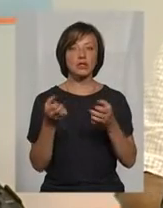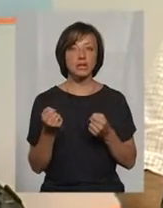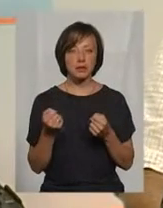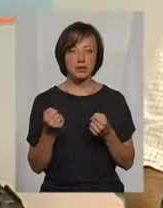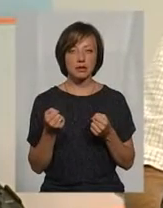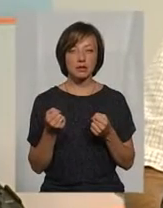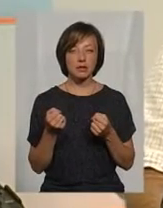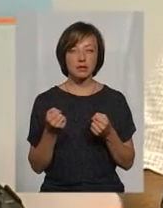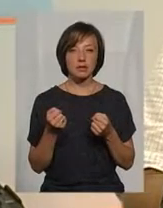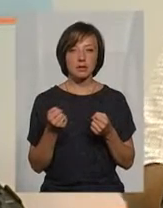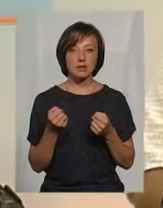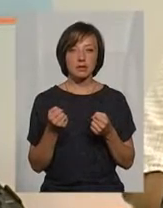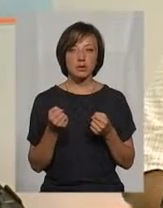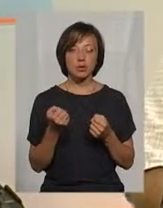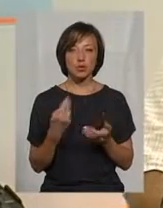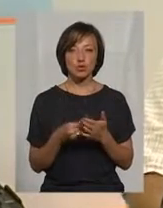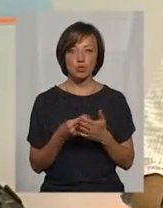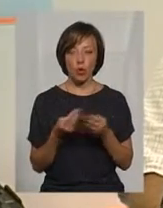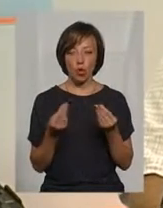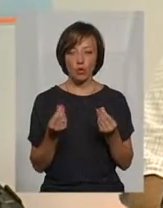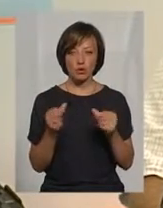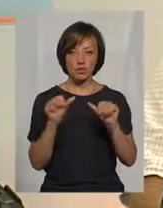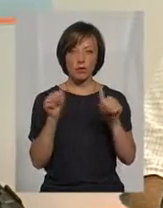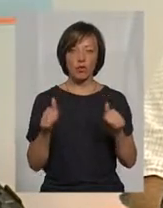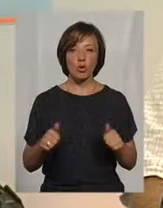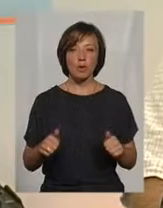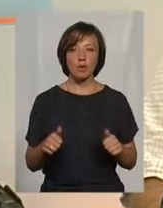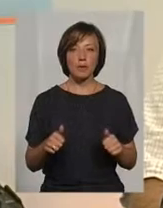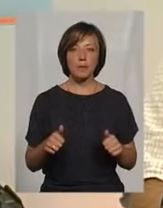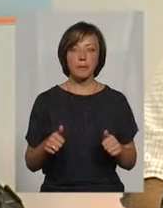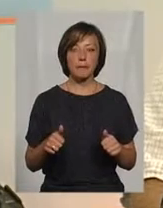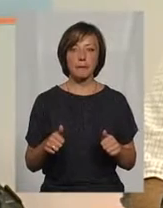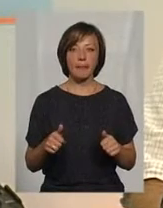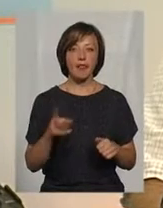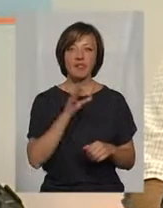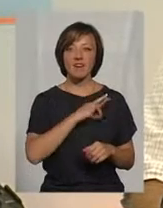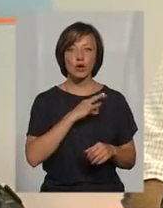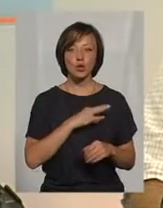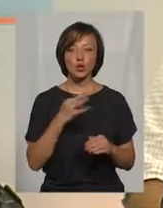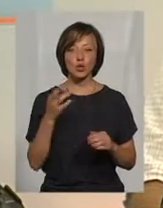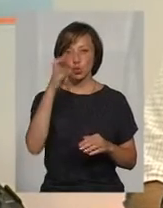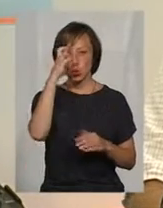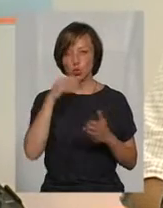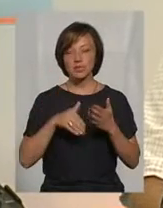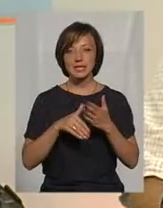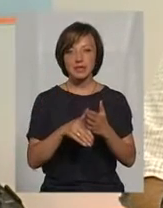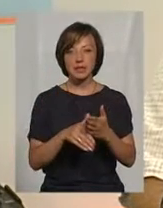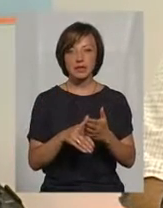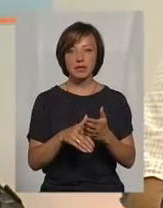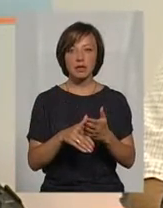суму невикорисної субсидії у межах